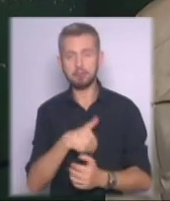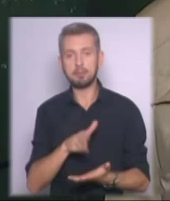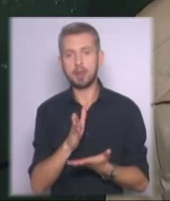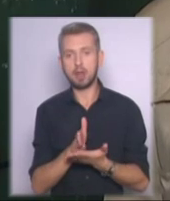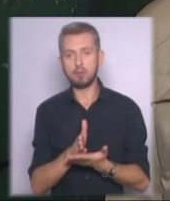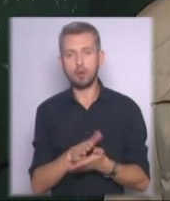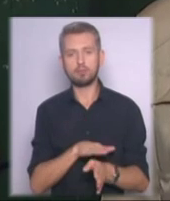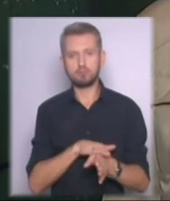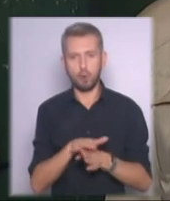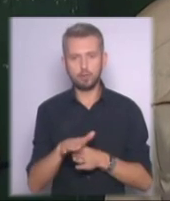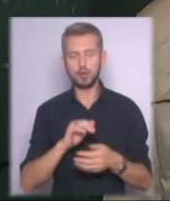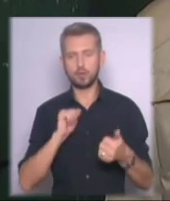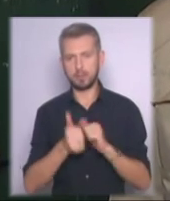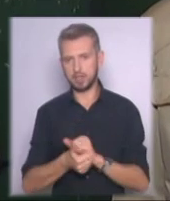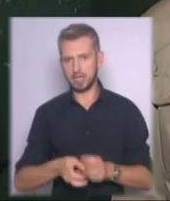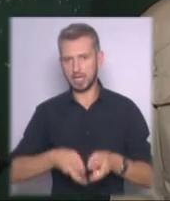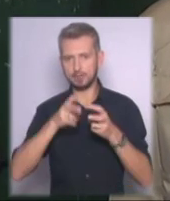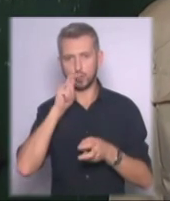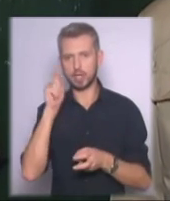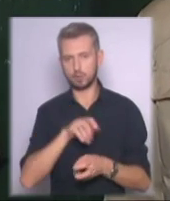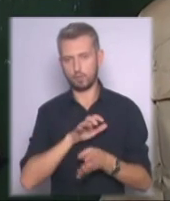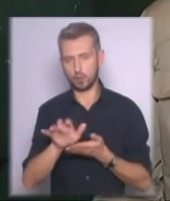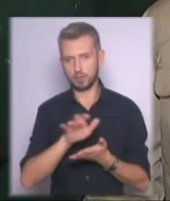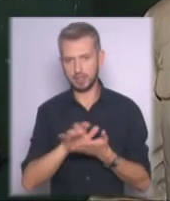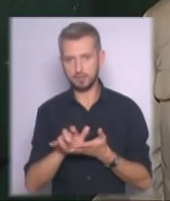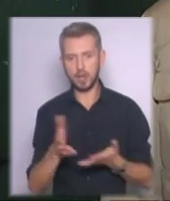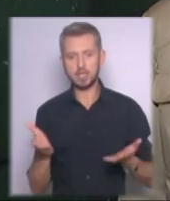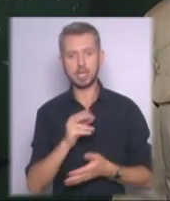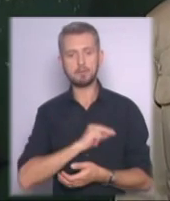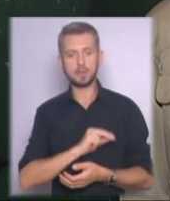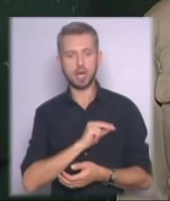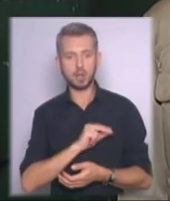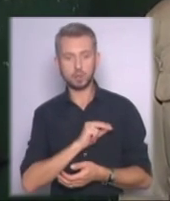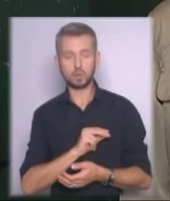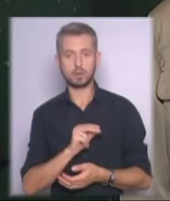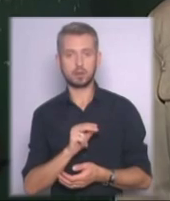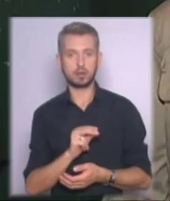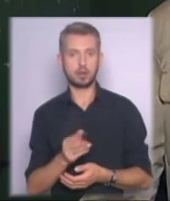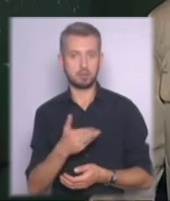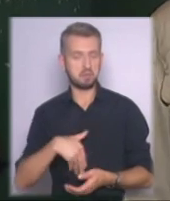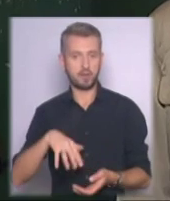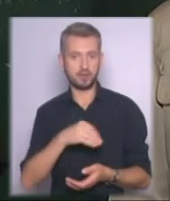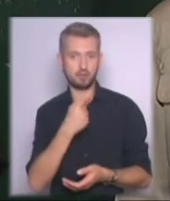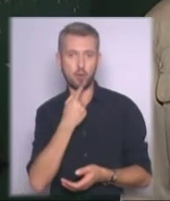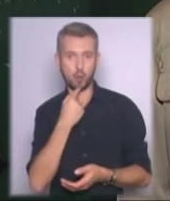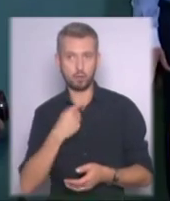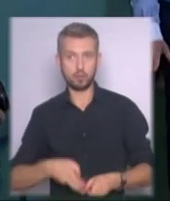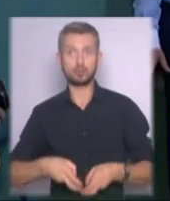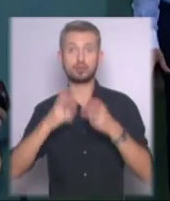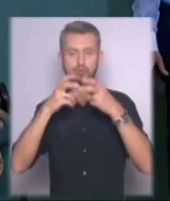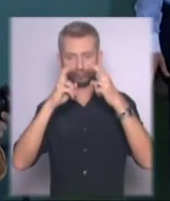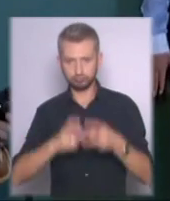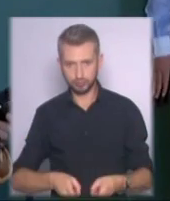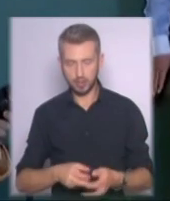повністю замінений ліфт українського виробництва, який функціонує, який ми всі сьогодні з вами піднялися нагору і спустимося до низу.